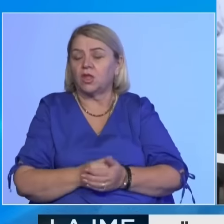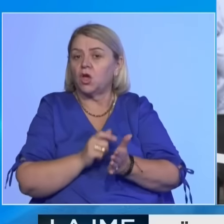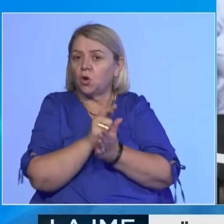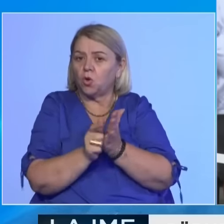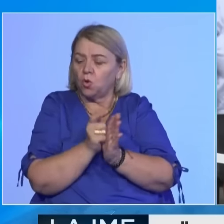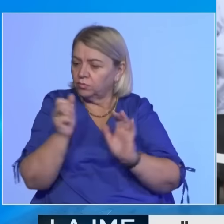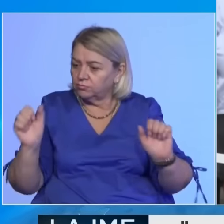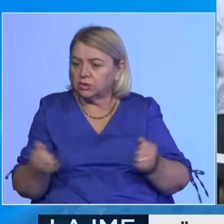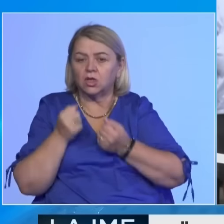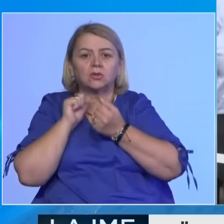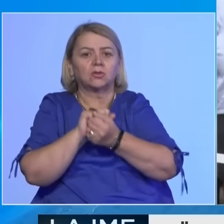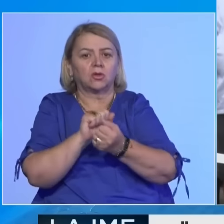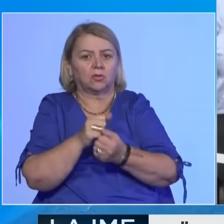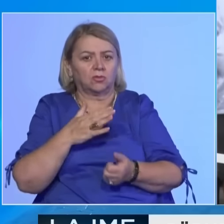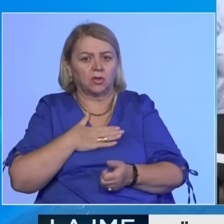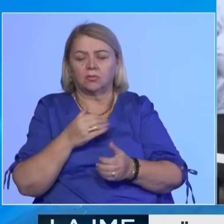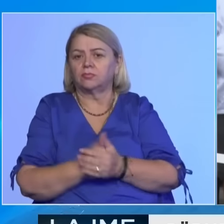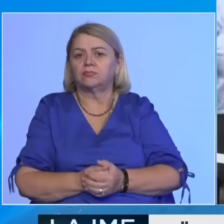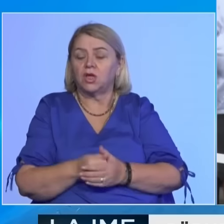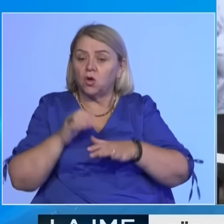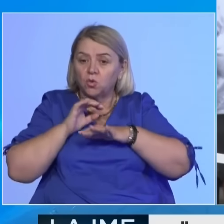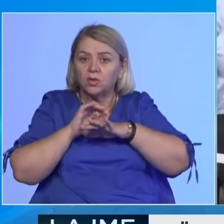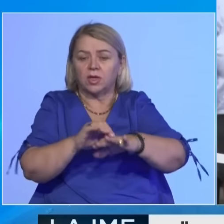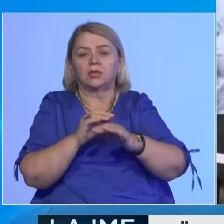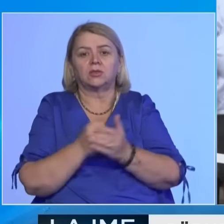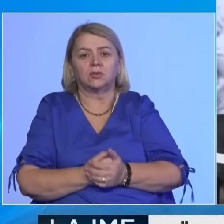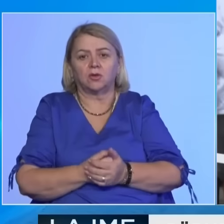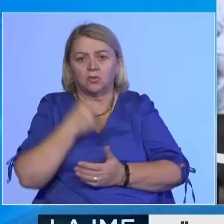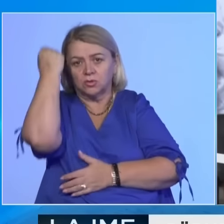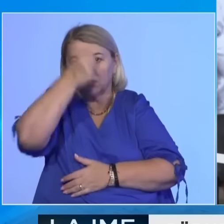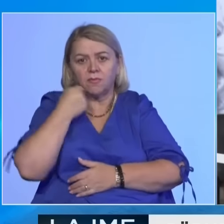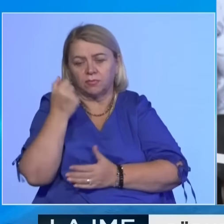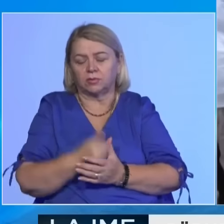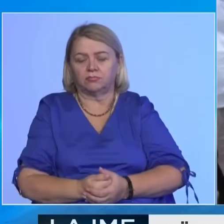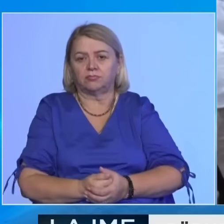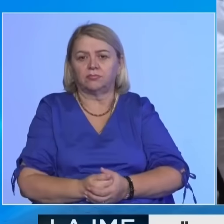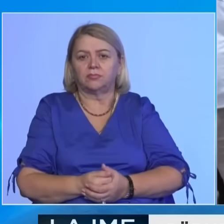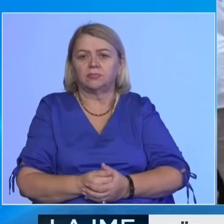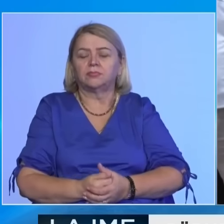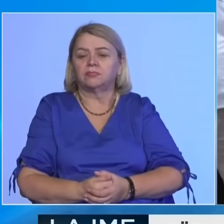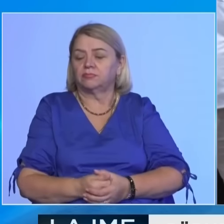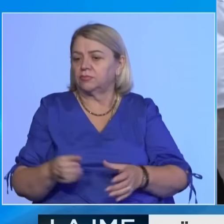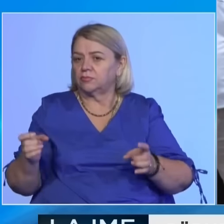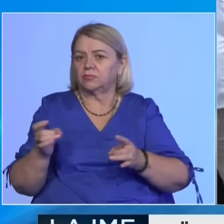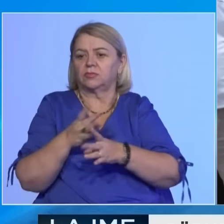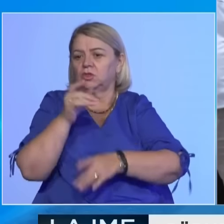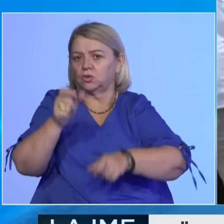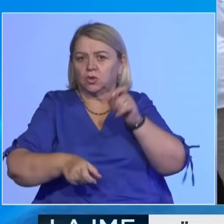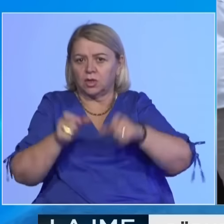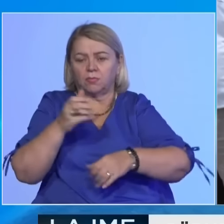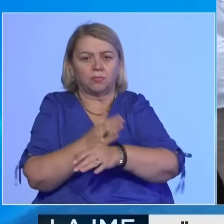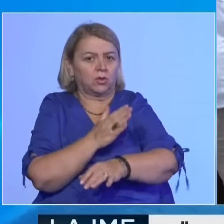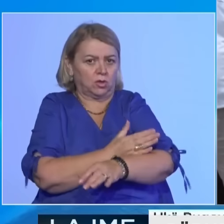vështira të istrujson, aja rriti të alheqë Kosovën në mërësi dhe dinitete. I uroj qytetarët të